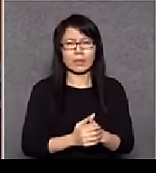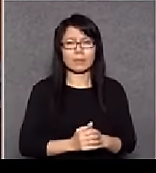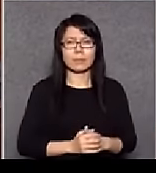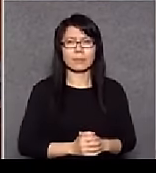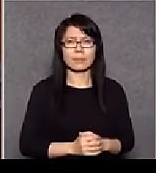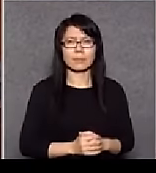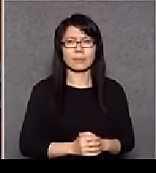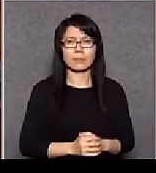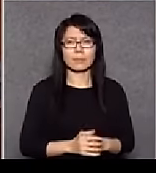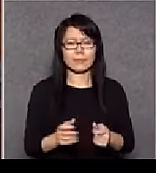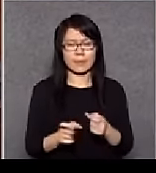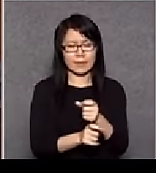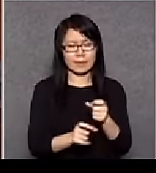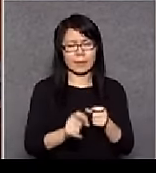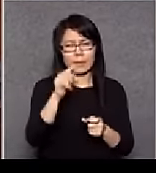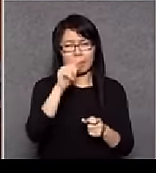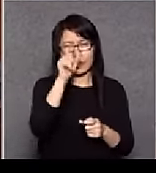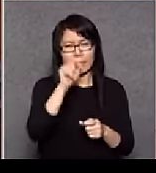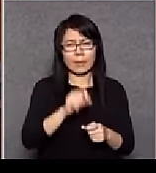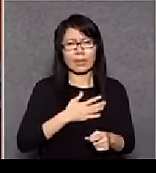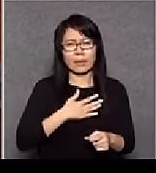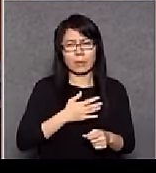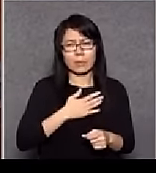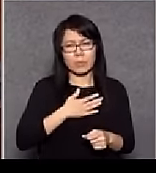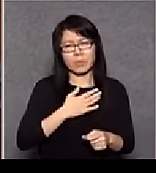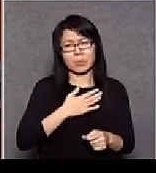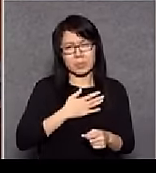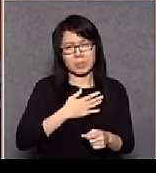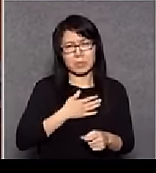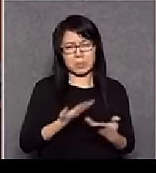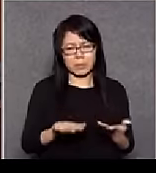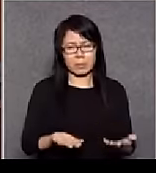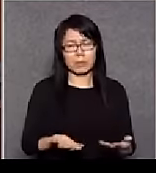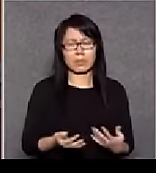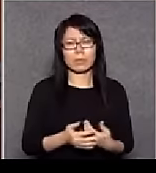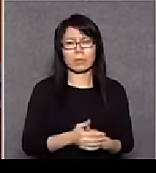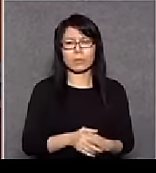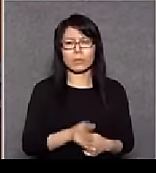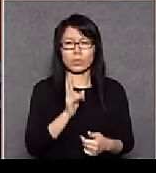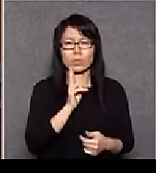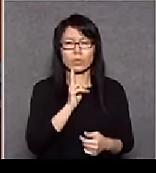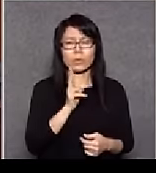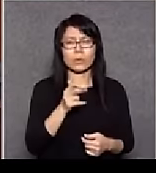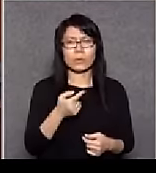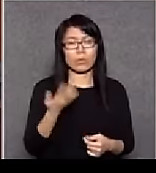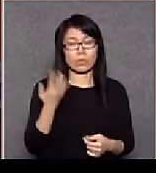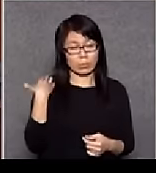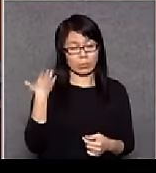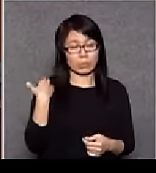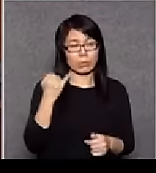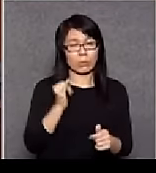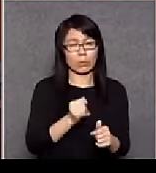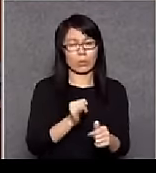經濟問題都是擔心擔心好像我有些多批評